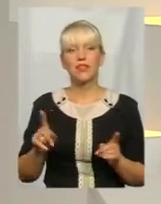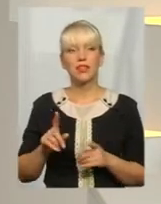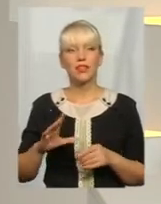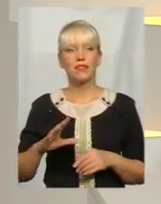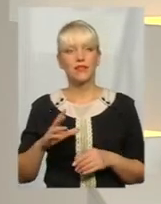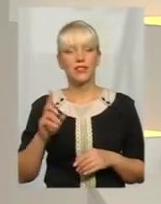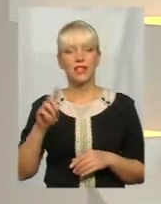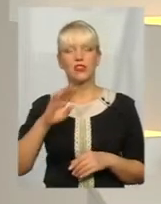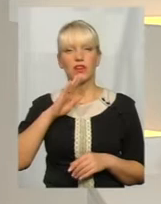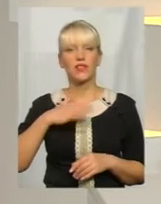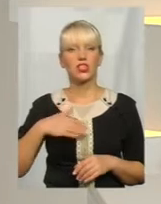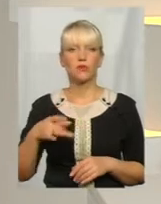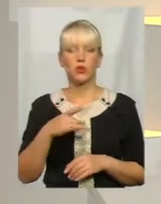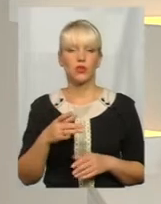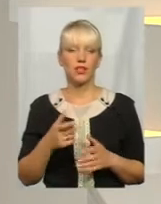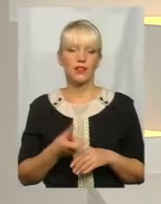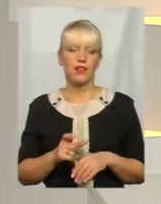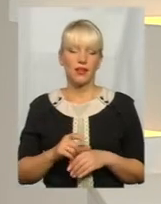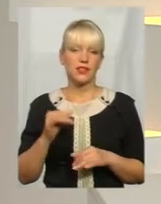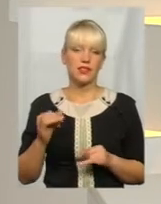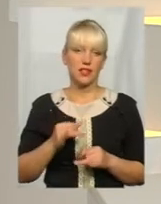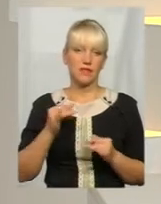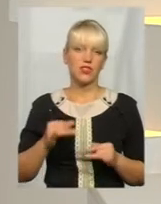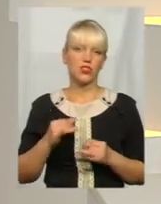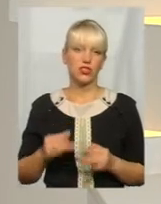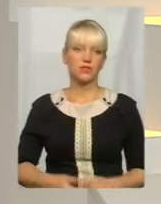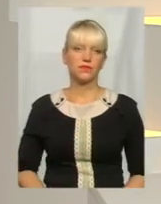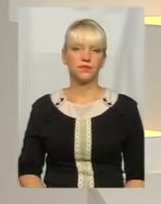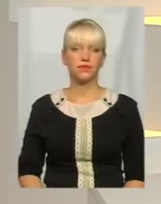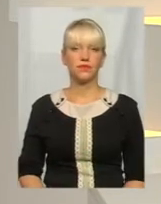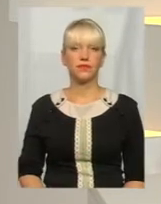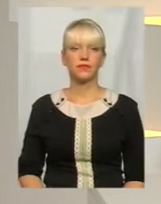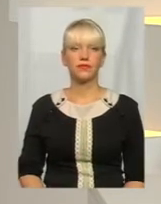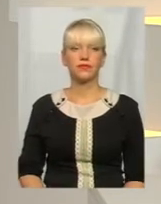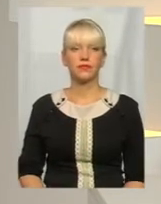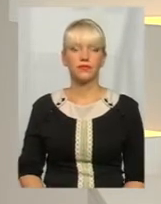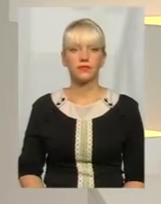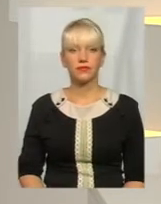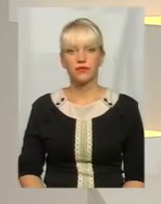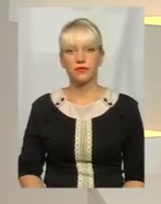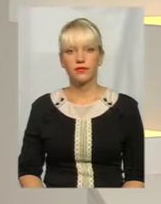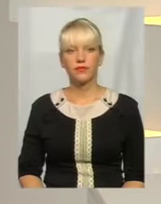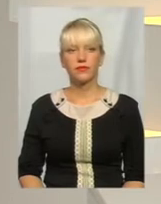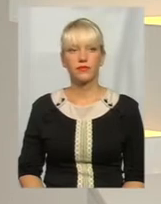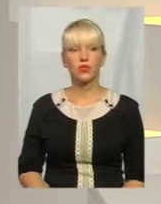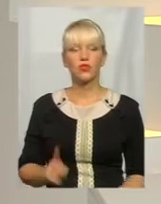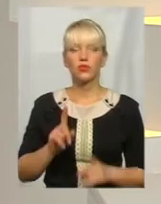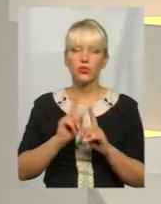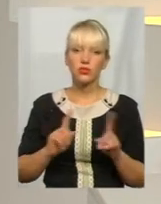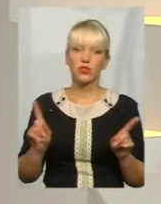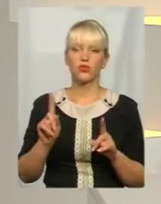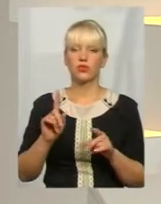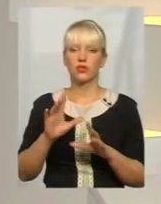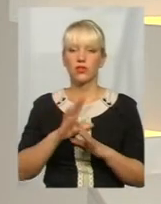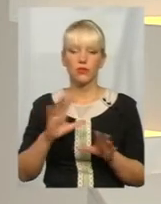нашому регіоні найцікавіші? Можливо, хтось був, ну, занадто оригінальний? Щось було таке, чого